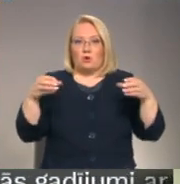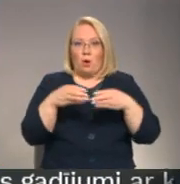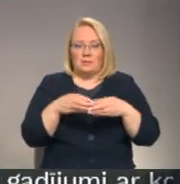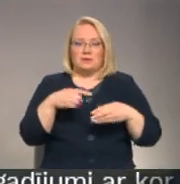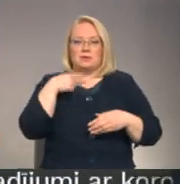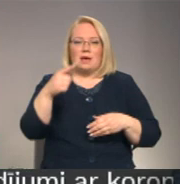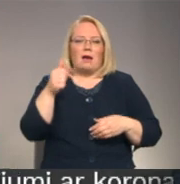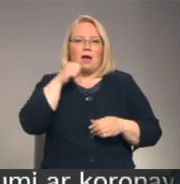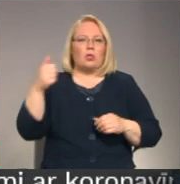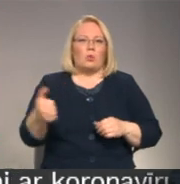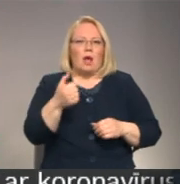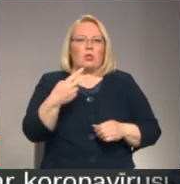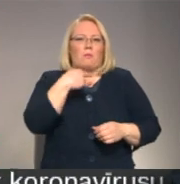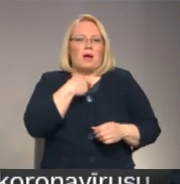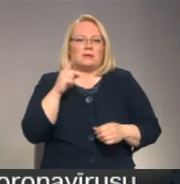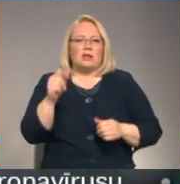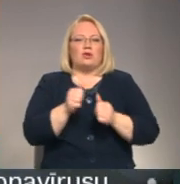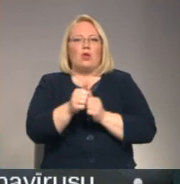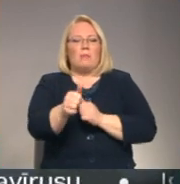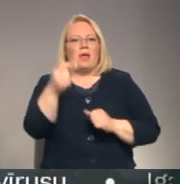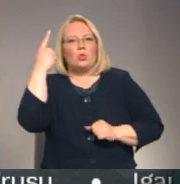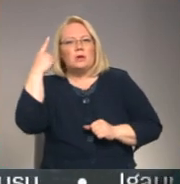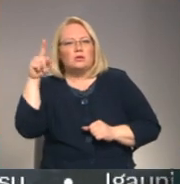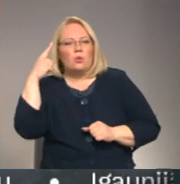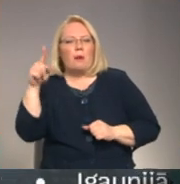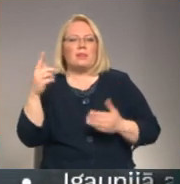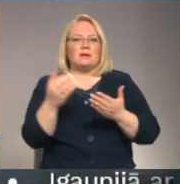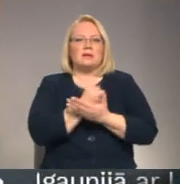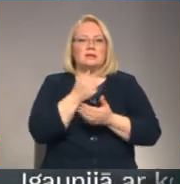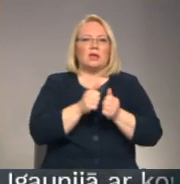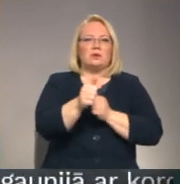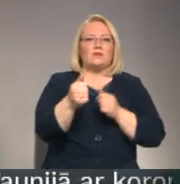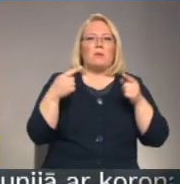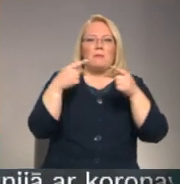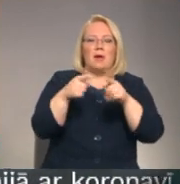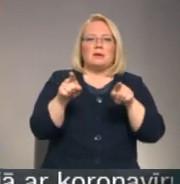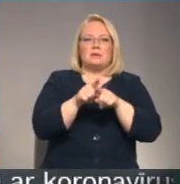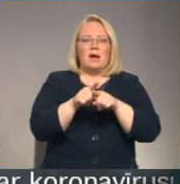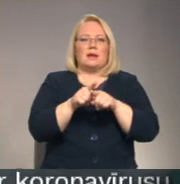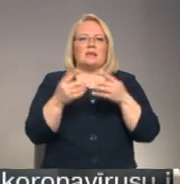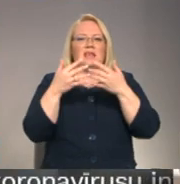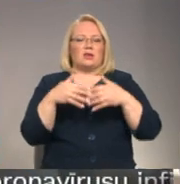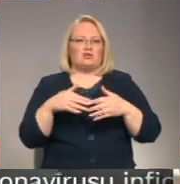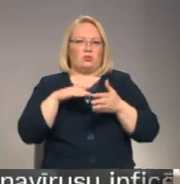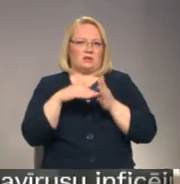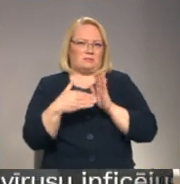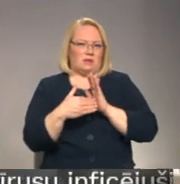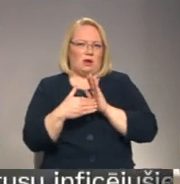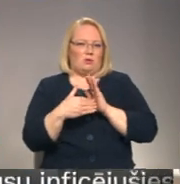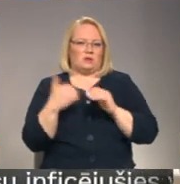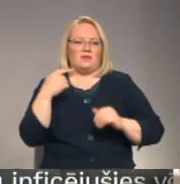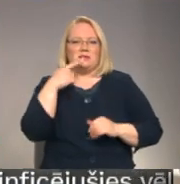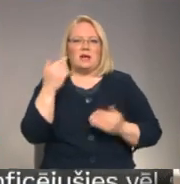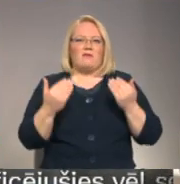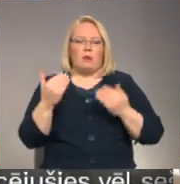gadu visvairāk pārsteidz nominantu izdoma, lai sasniegtu izvirzītos mērķus arī sarežķītos apstākļos. Pat, ja arī ir varbūt